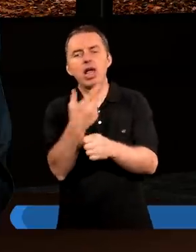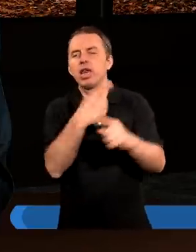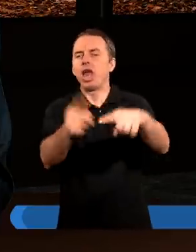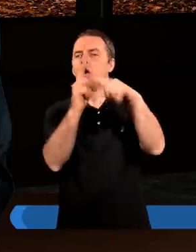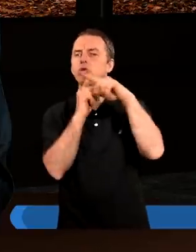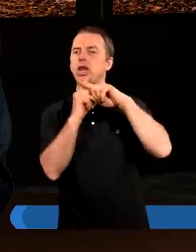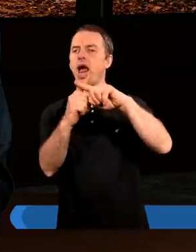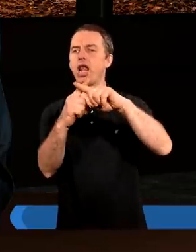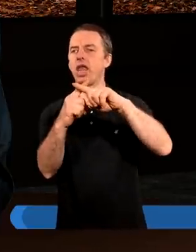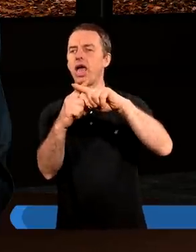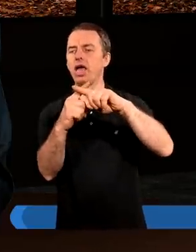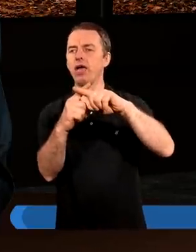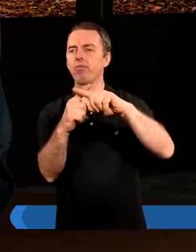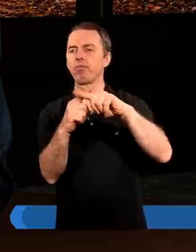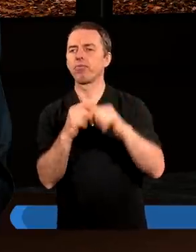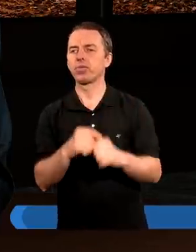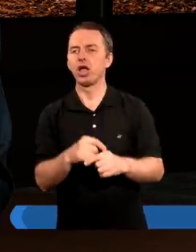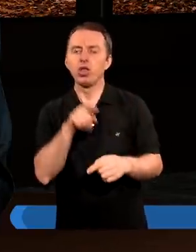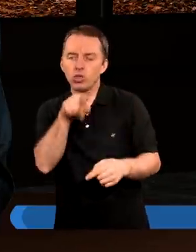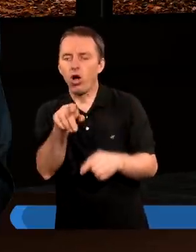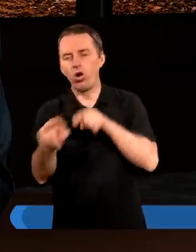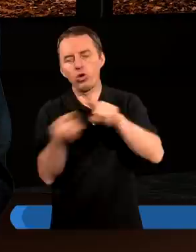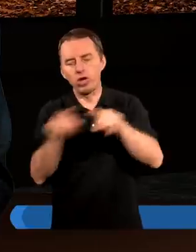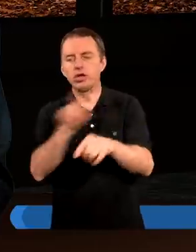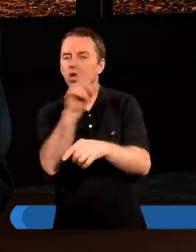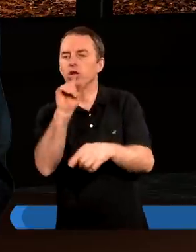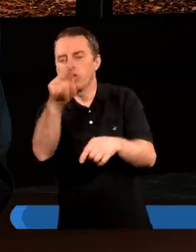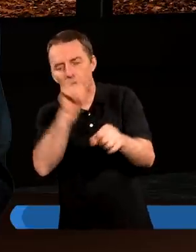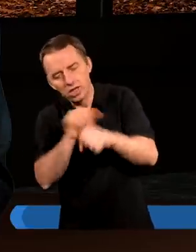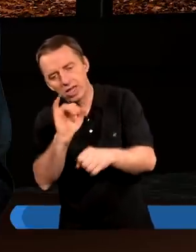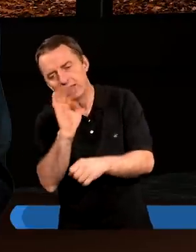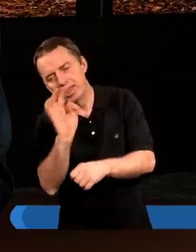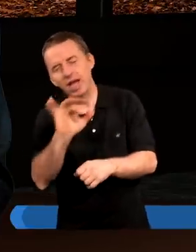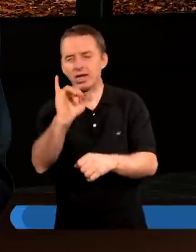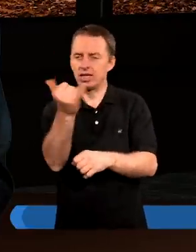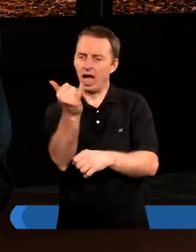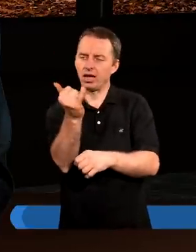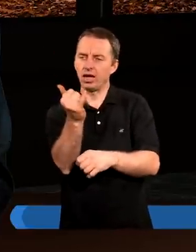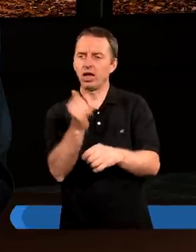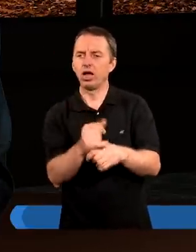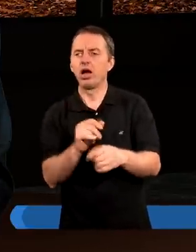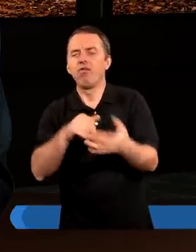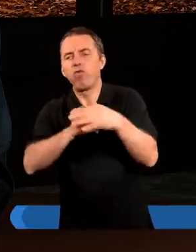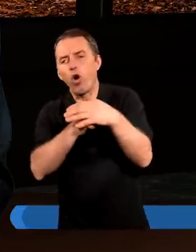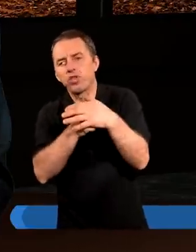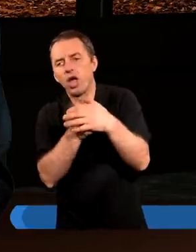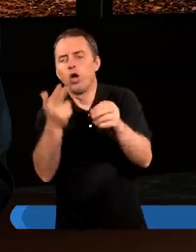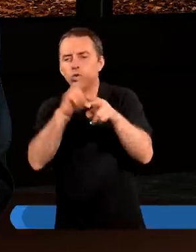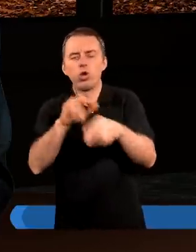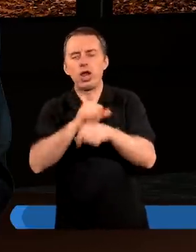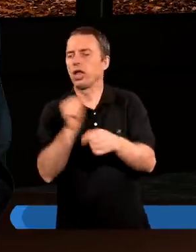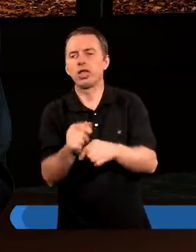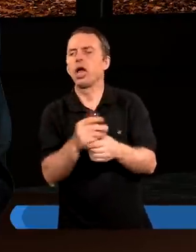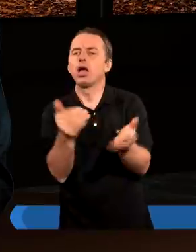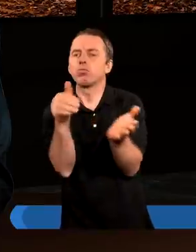neutralny. Co oznacza, że to jest tak jak woda, która jest